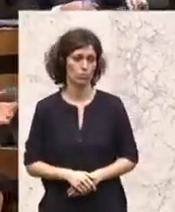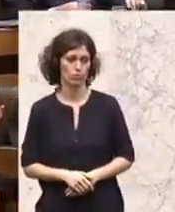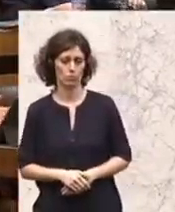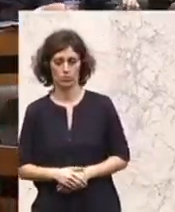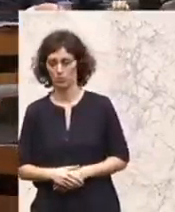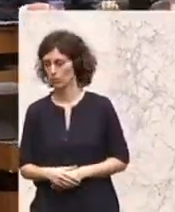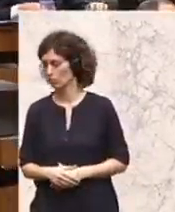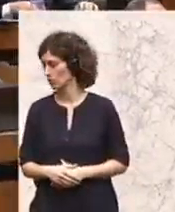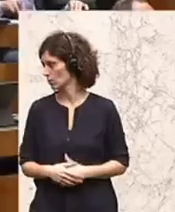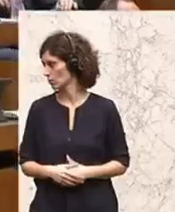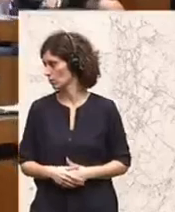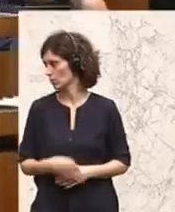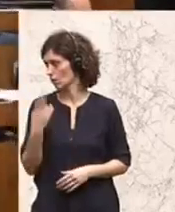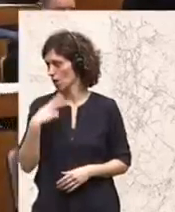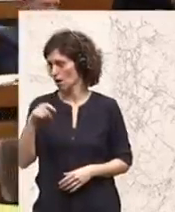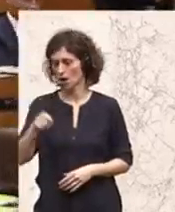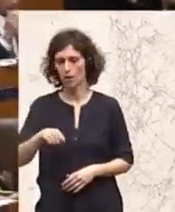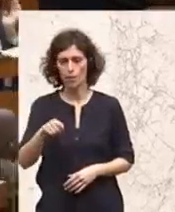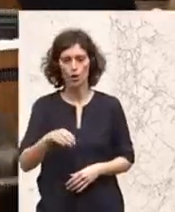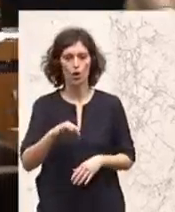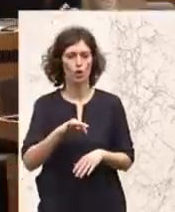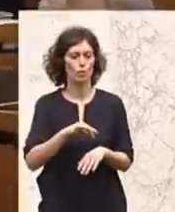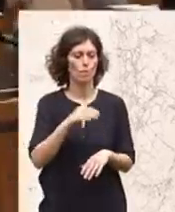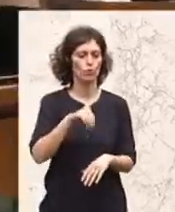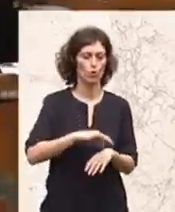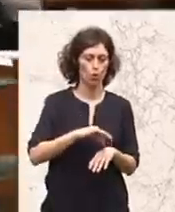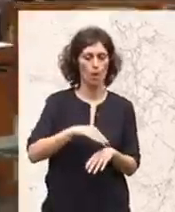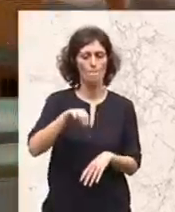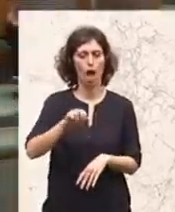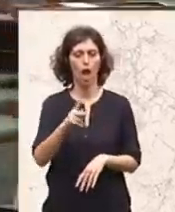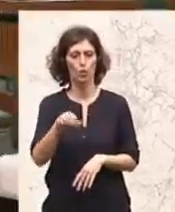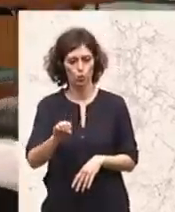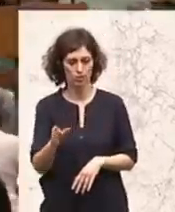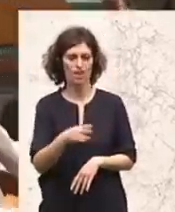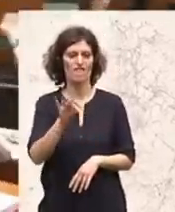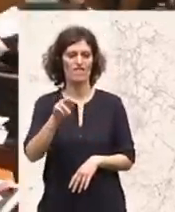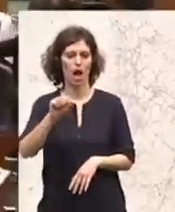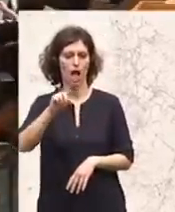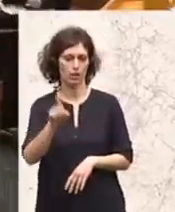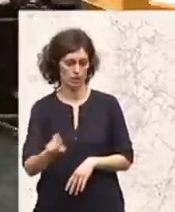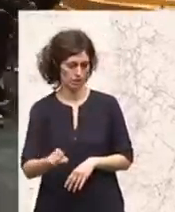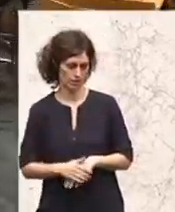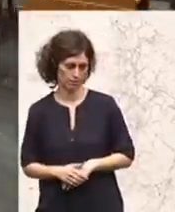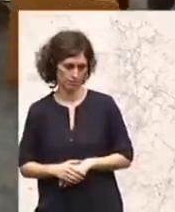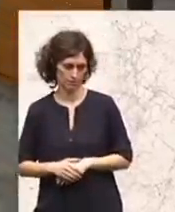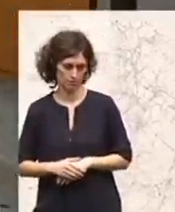Österreich müsse für Zuwanderer in puncto Sozialleistungen weniger attraktiv werden, fordert Dagmar Belakovic-Jenewein von der FPÖ.